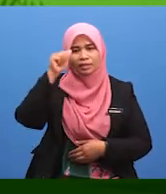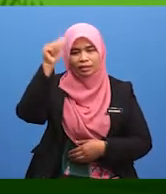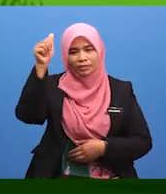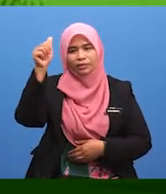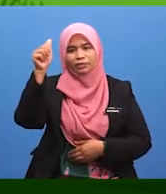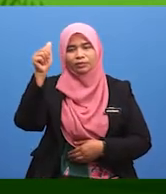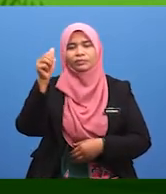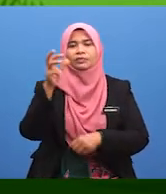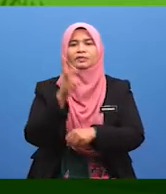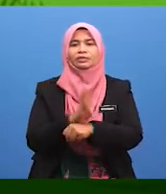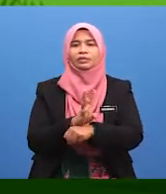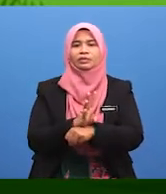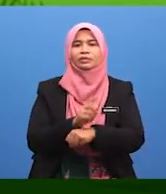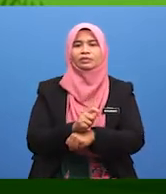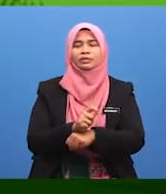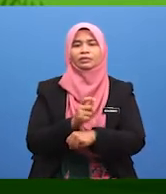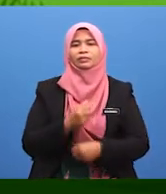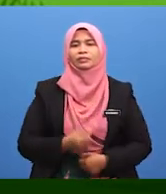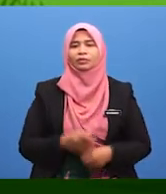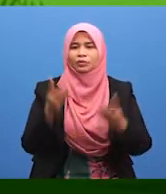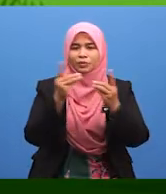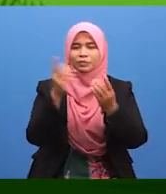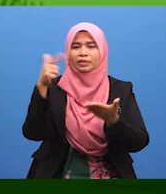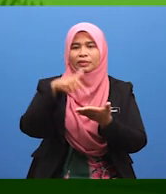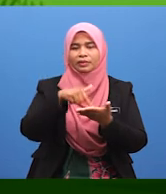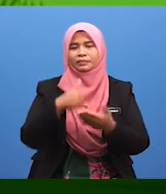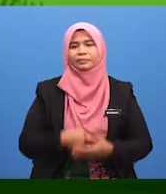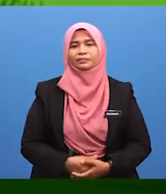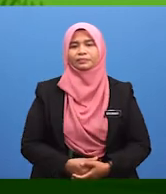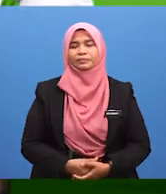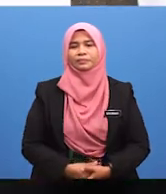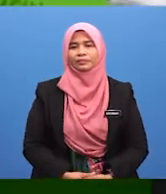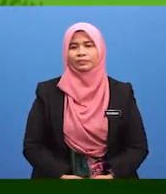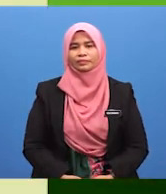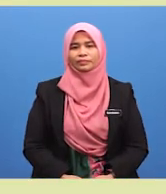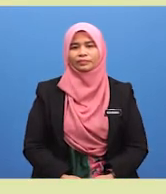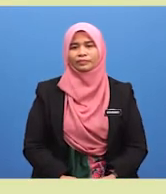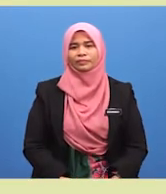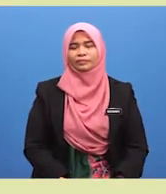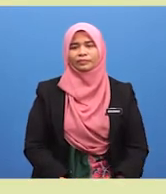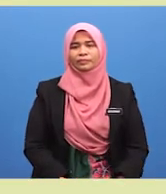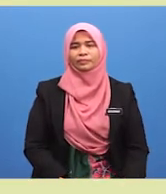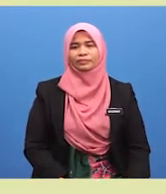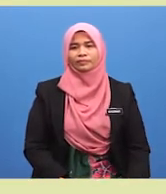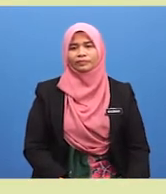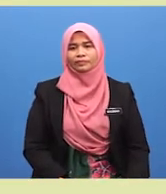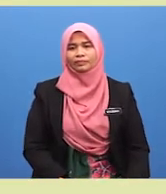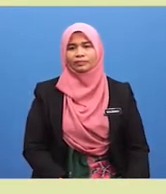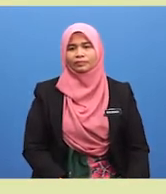Assalamualaikum semua baik jumpa lagi Sampai jumpa Terima